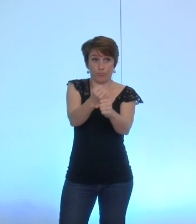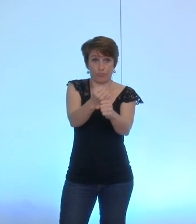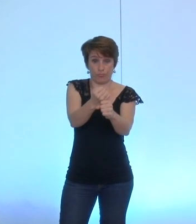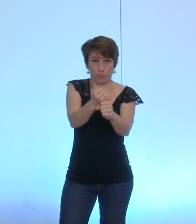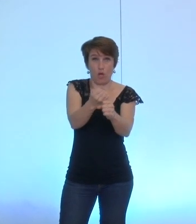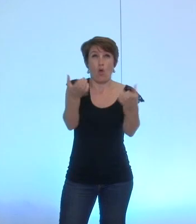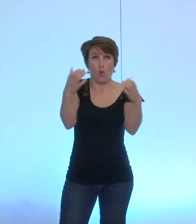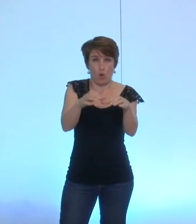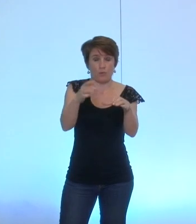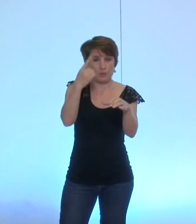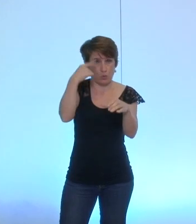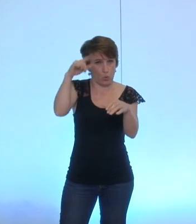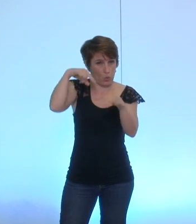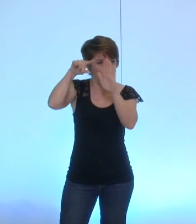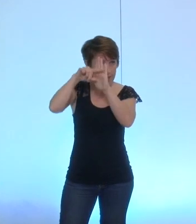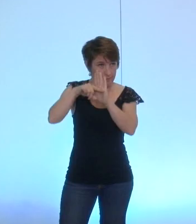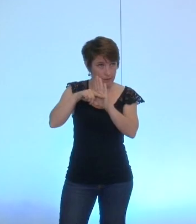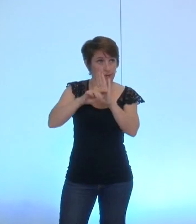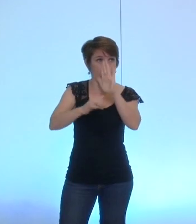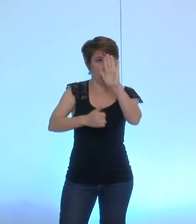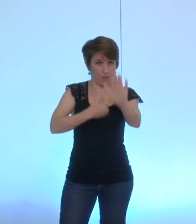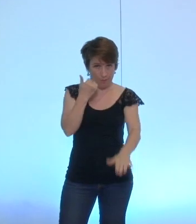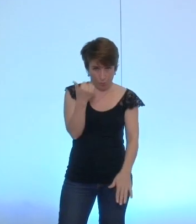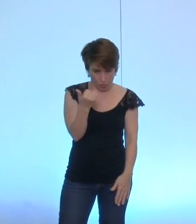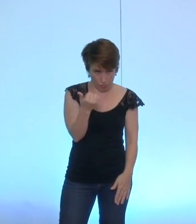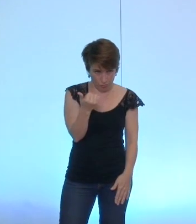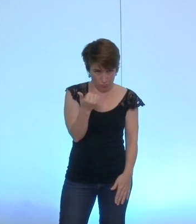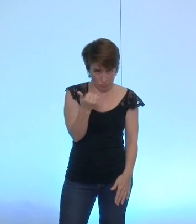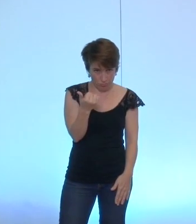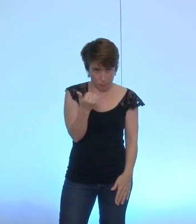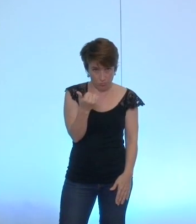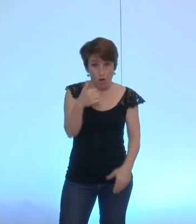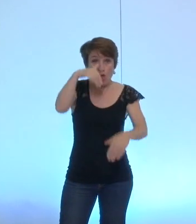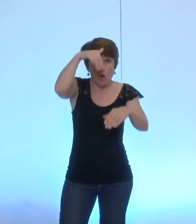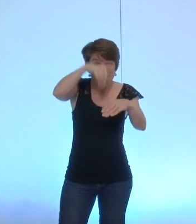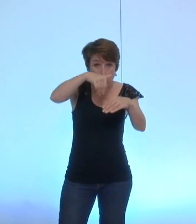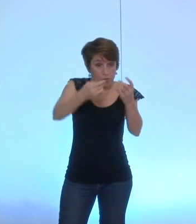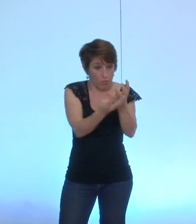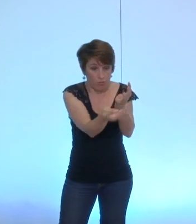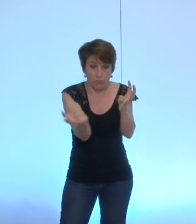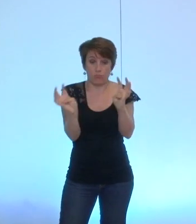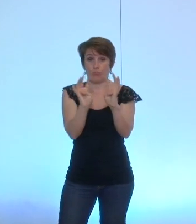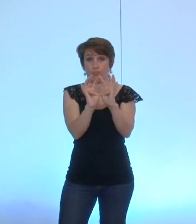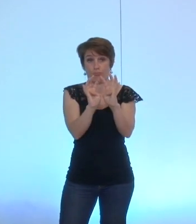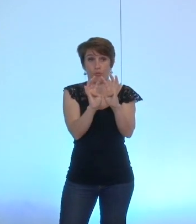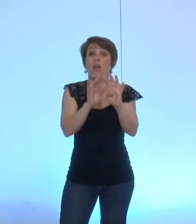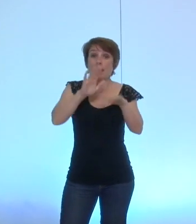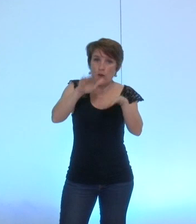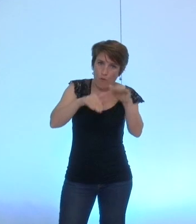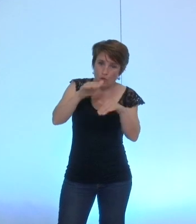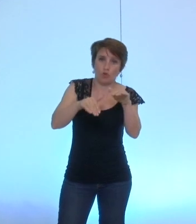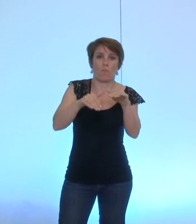éthique indépendante dont la composition et les conditions de travail seront